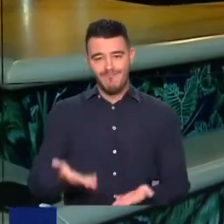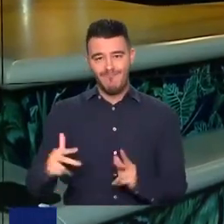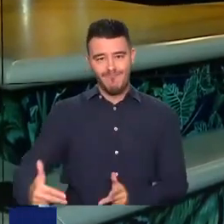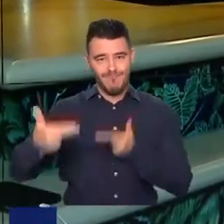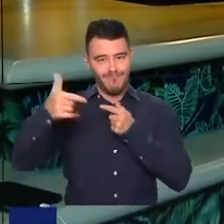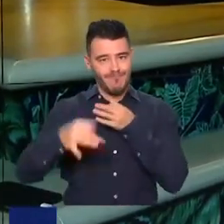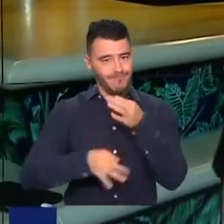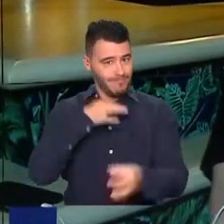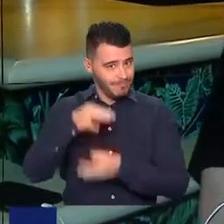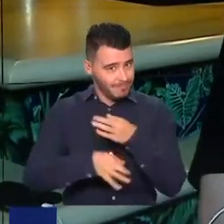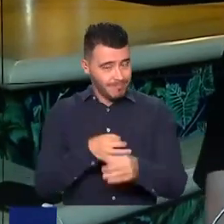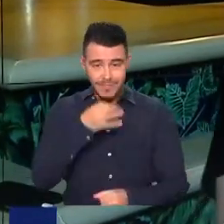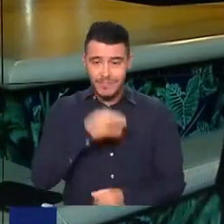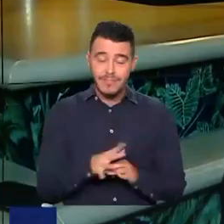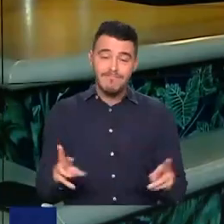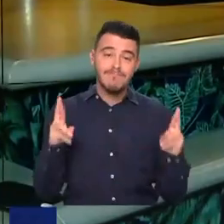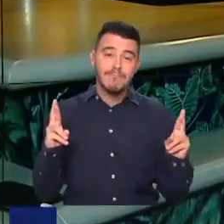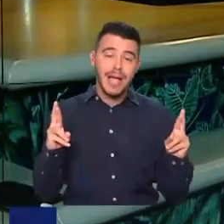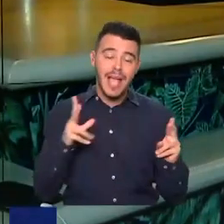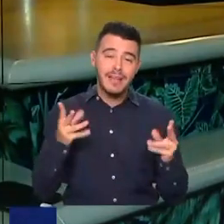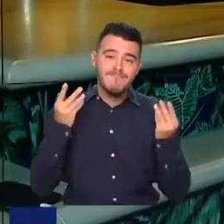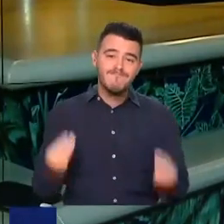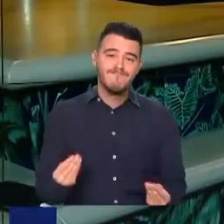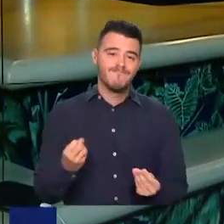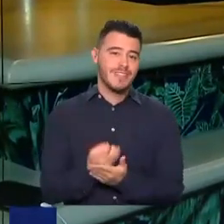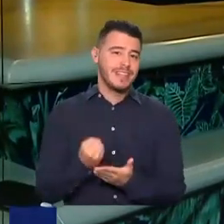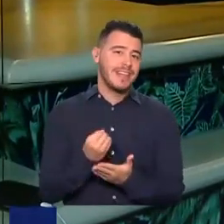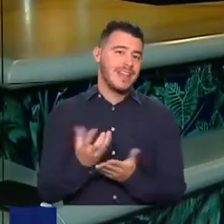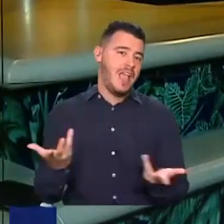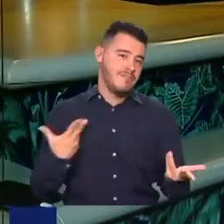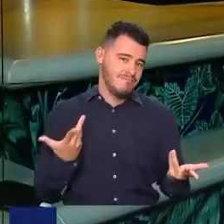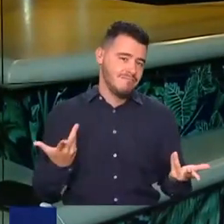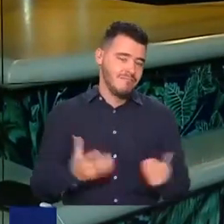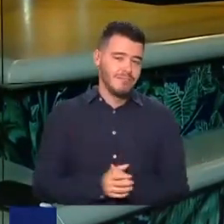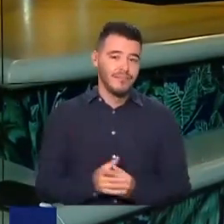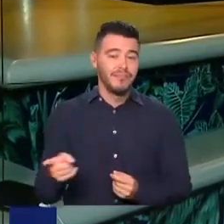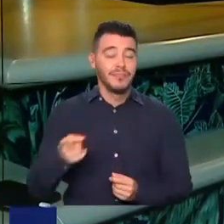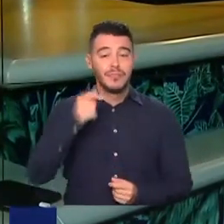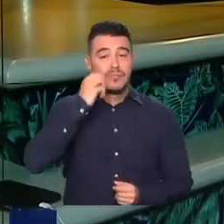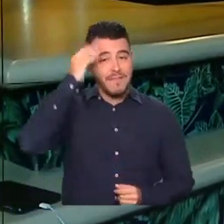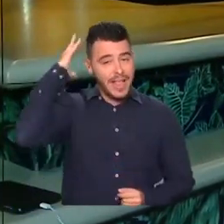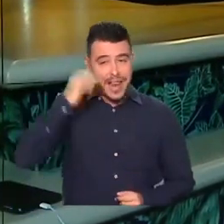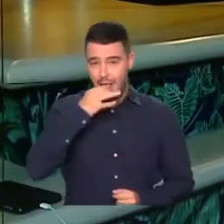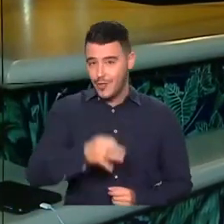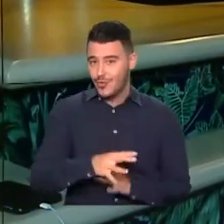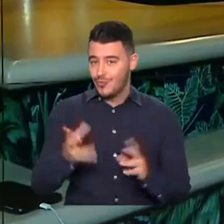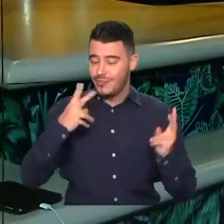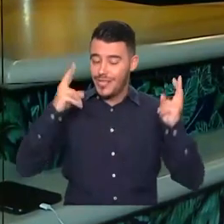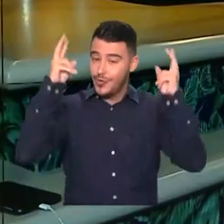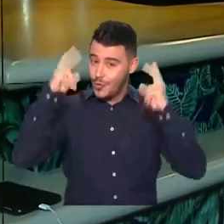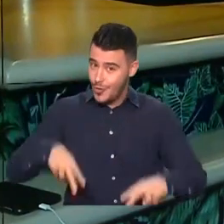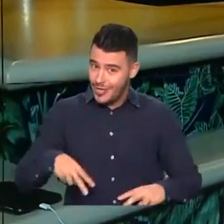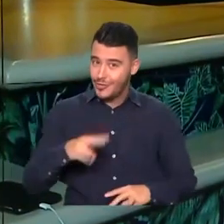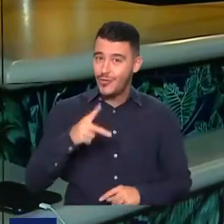μας επιτρέψετε Και θα μας γνωρίσετε Τον γνωρίζω, τον γνωρίζω καλά Έχω βρεθεί και σε ευχάριστες